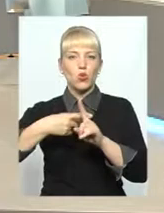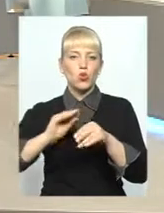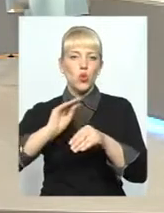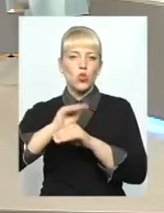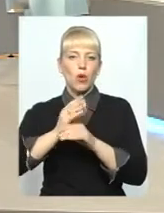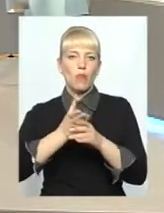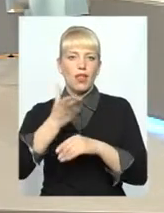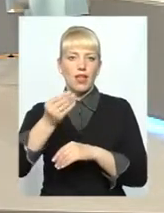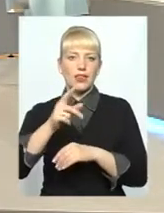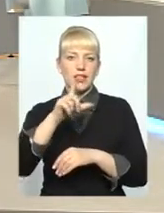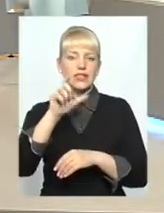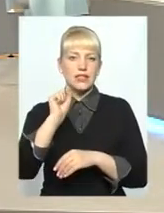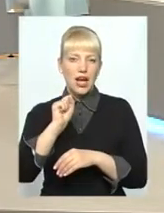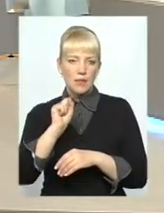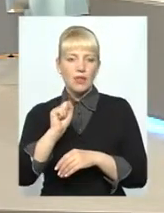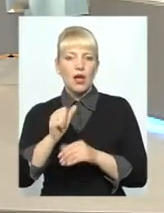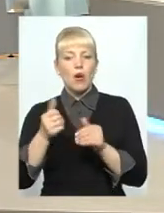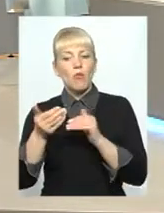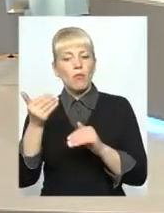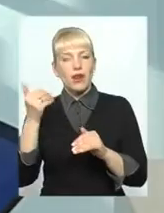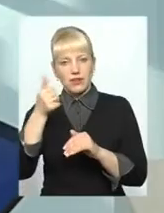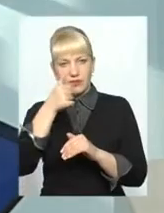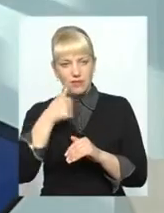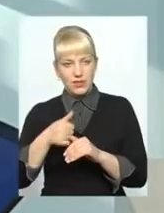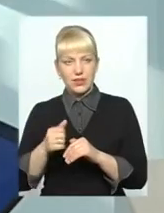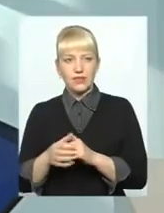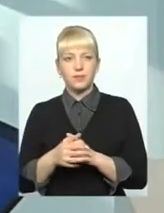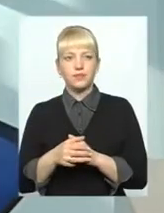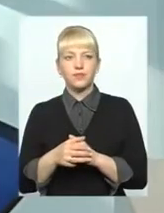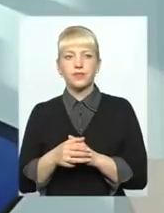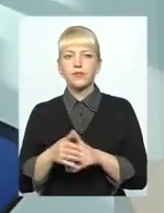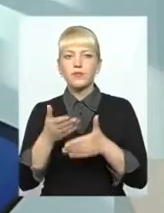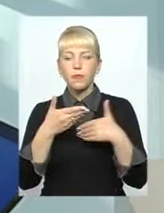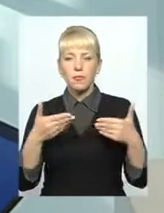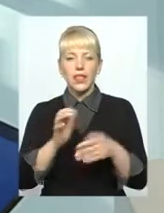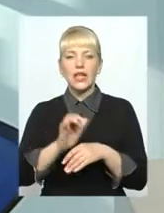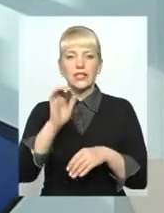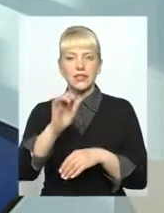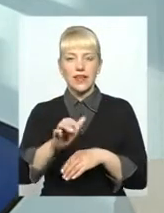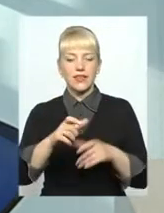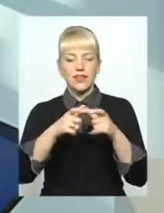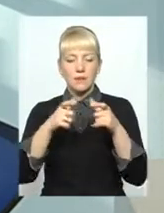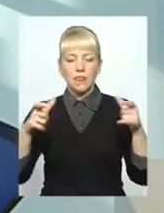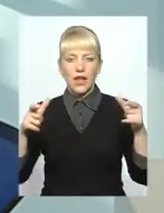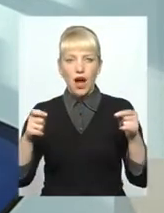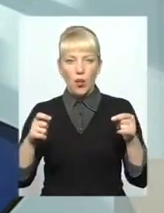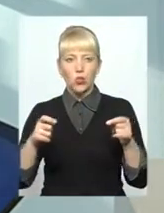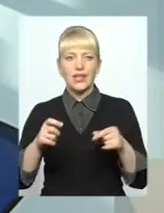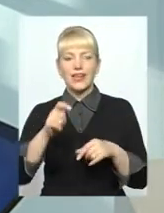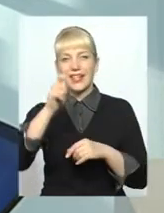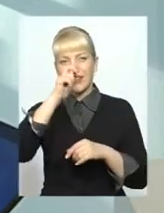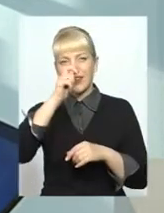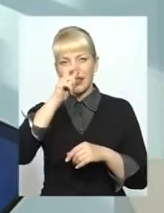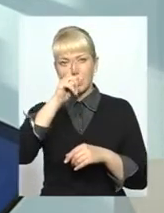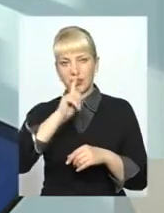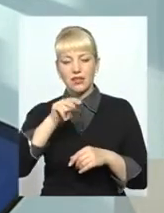попередній місяць, вже врахована та сума, чи Ну, це, ми ж надіслали рахунки за квітень місяця,